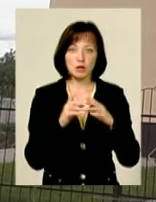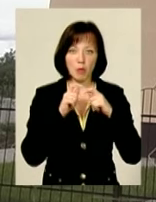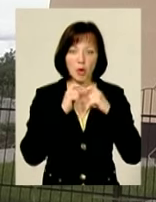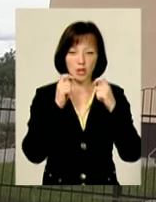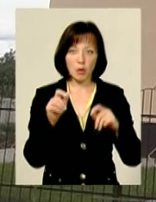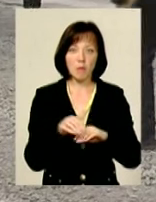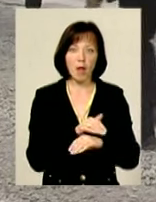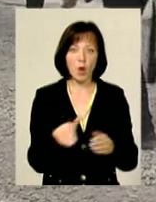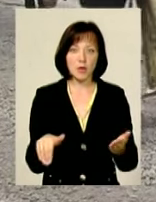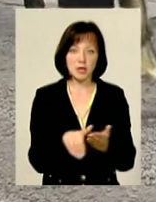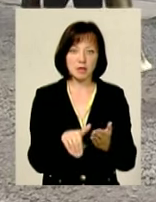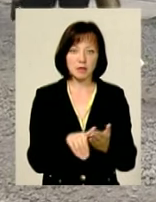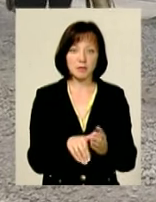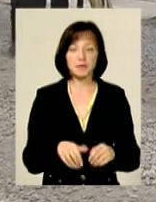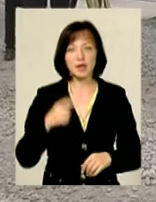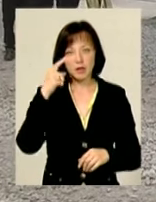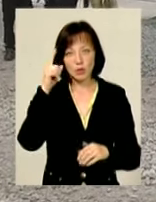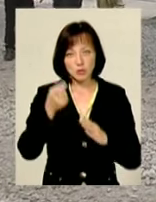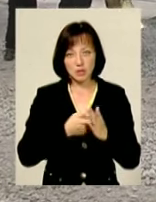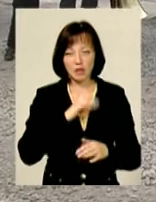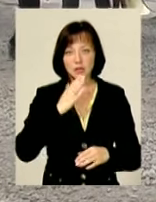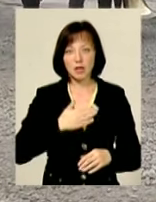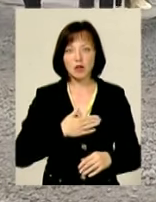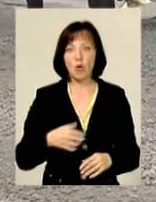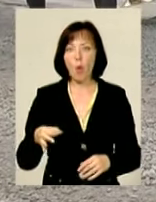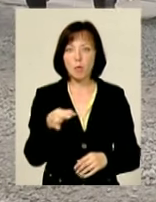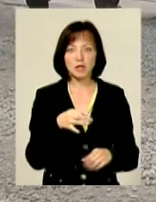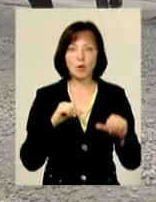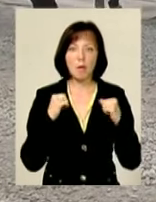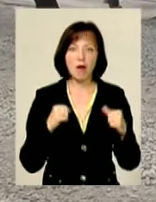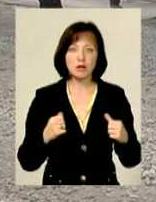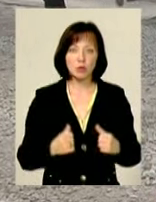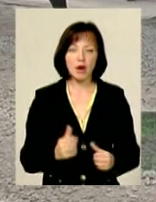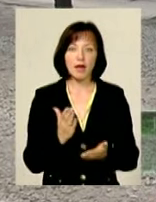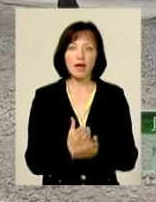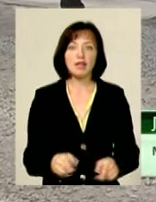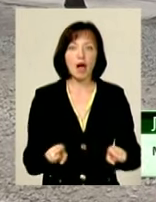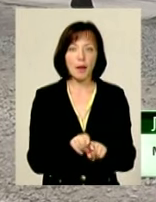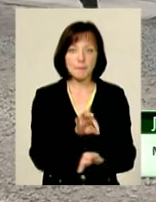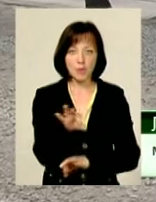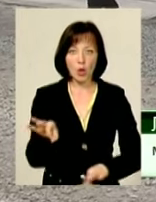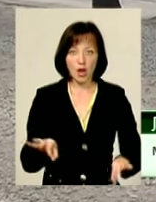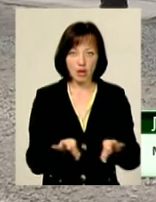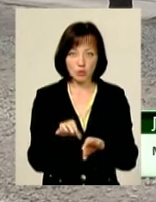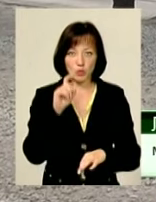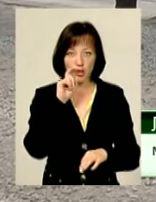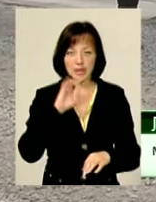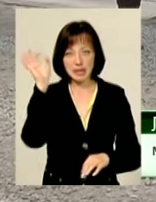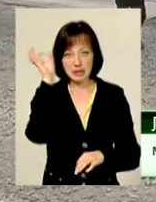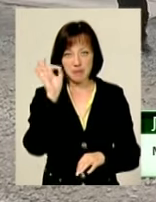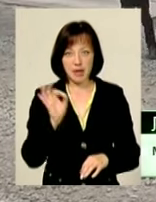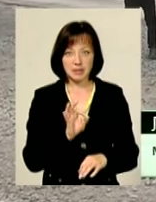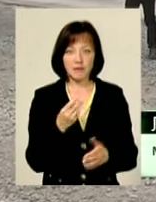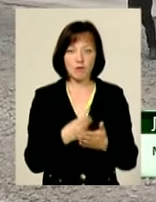благодійниками. Знали від нашого власного пастора, що є такий проєкт в Україні працює, що німецька місія будує